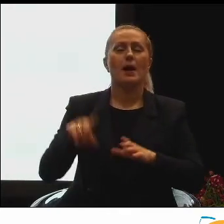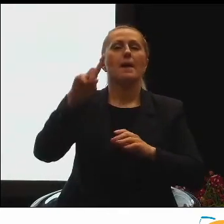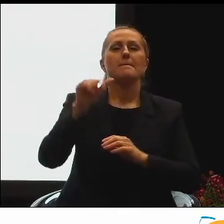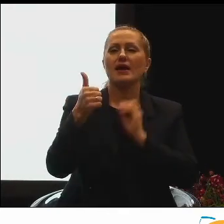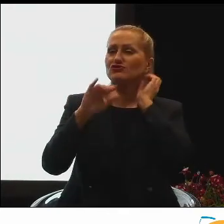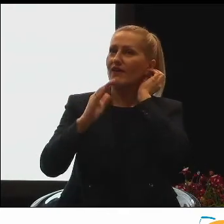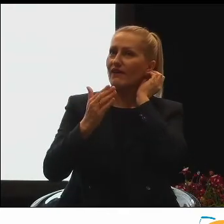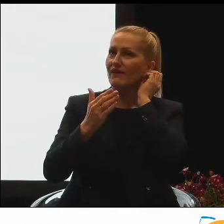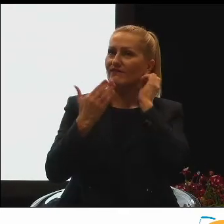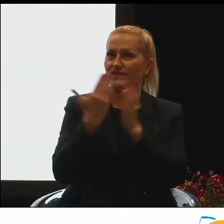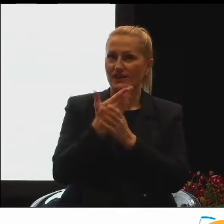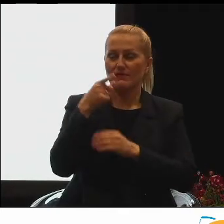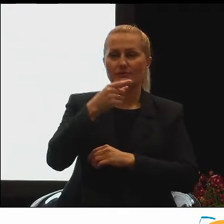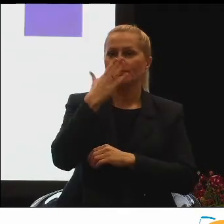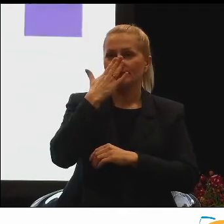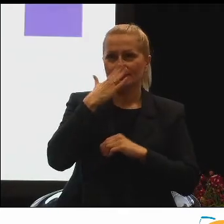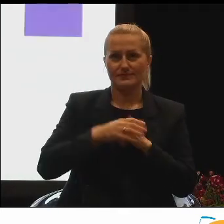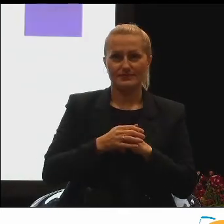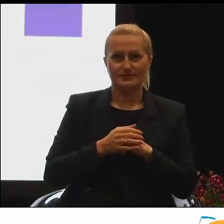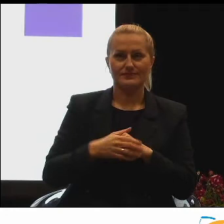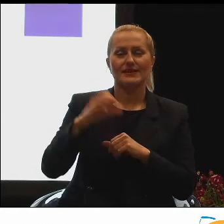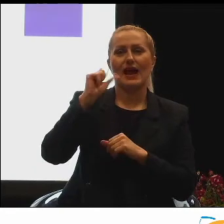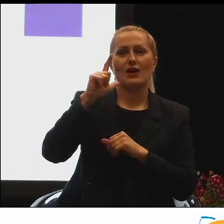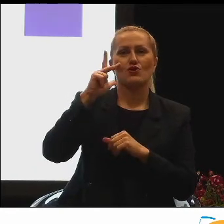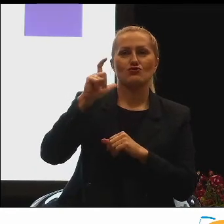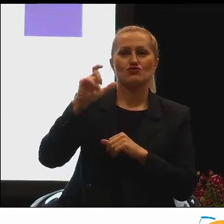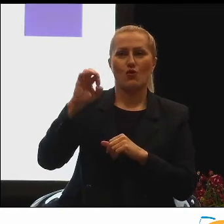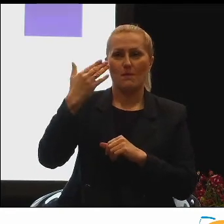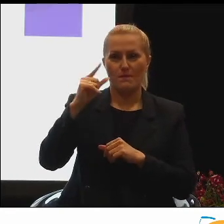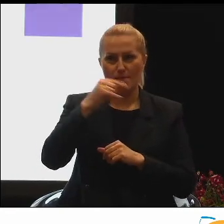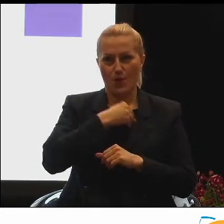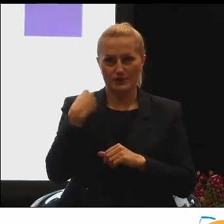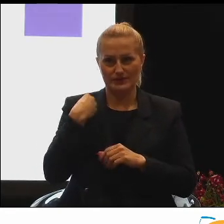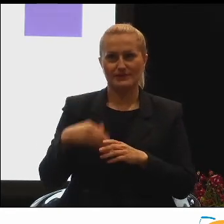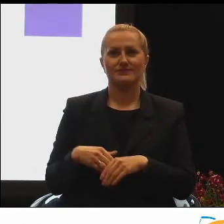pierwsza firma, to Alcon Polska.